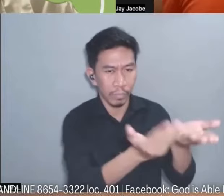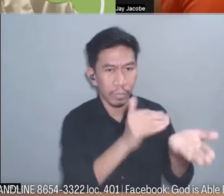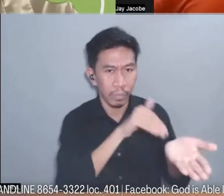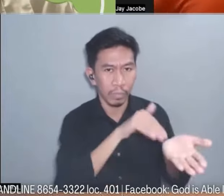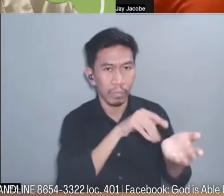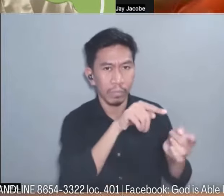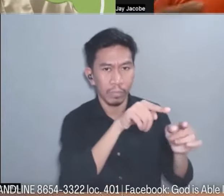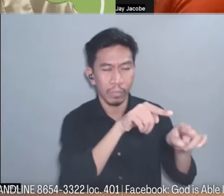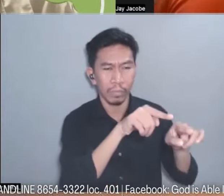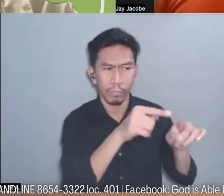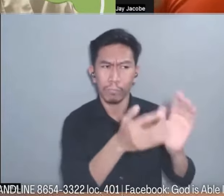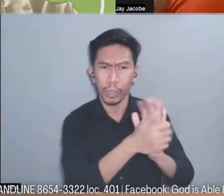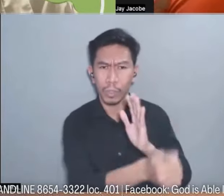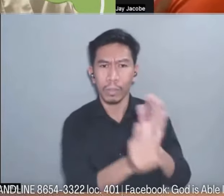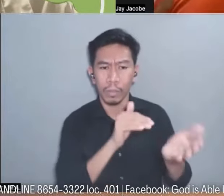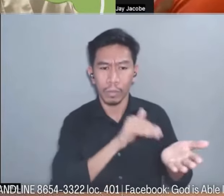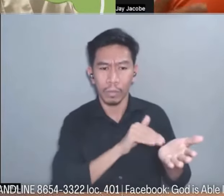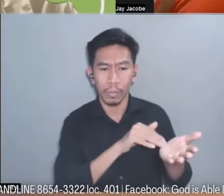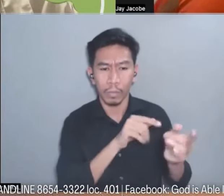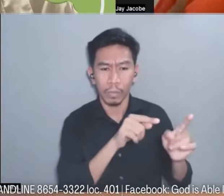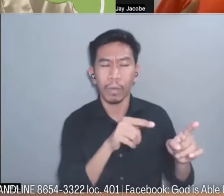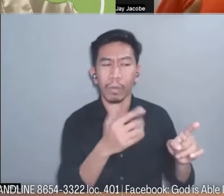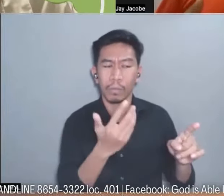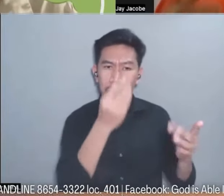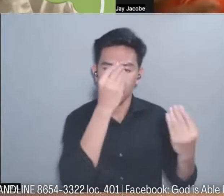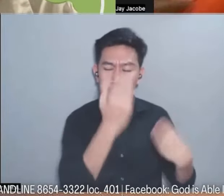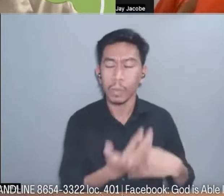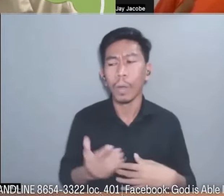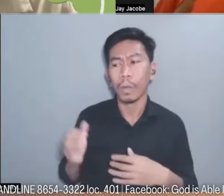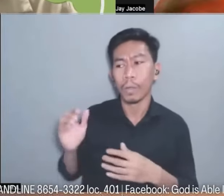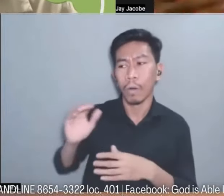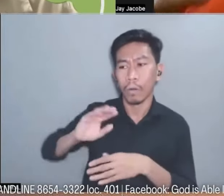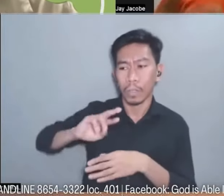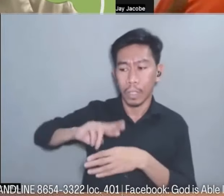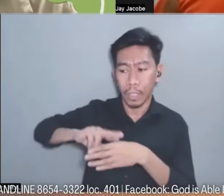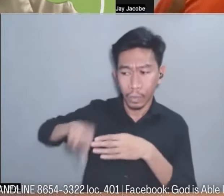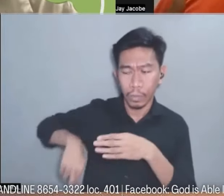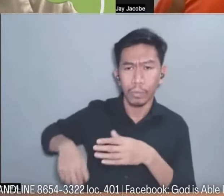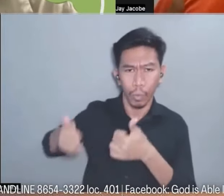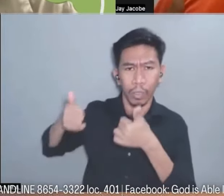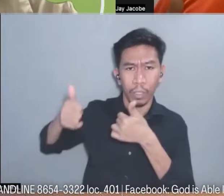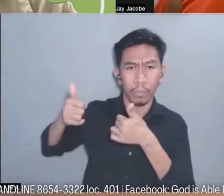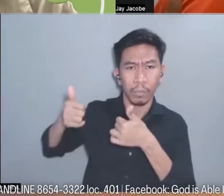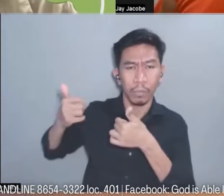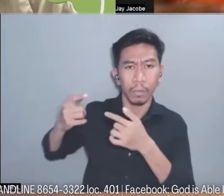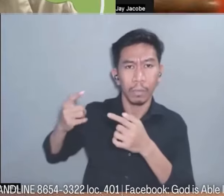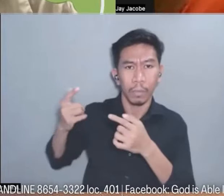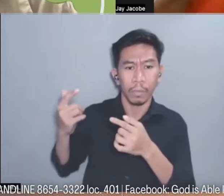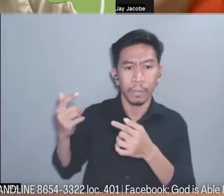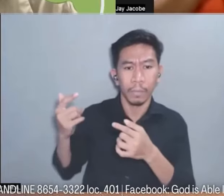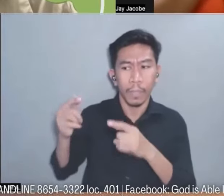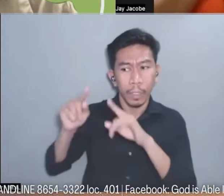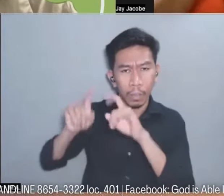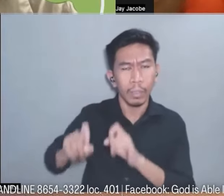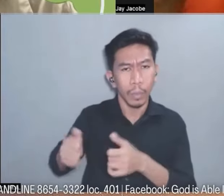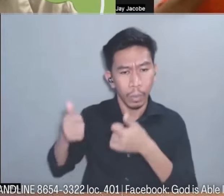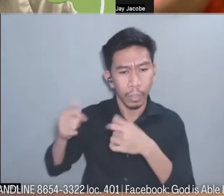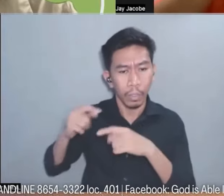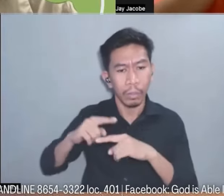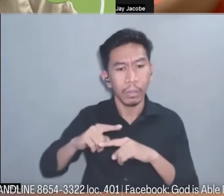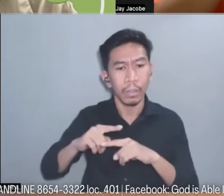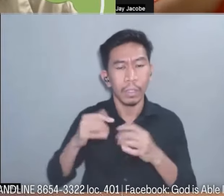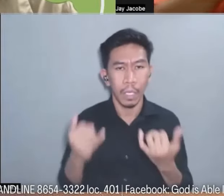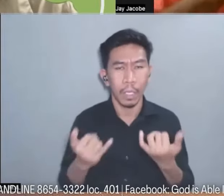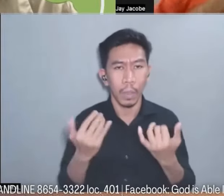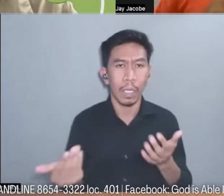gawin natin lahat naman ng test na pinagawa sa'yo okay naman ng findings so ganito ipapai-EG kita para ito na lang yung test na dapat